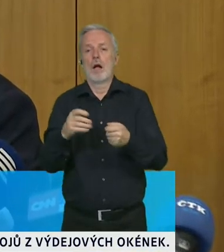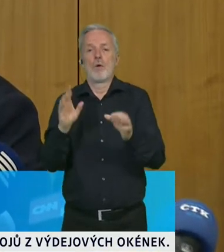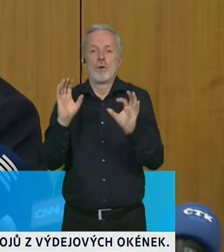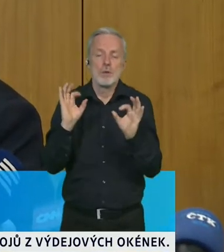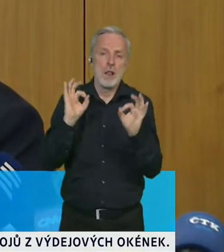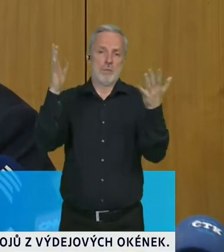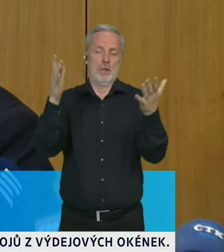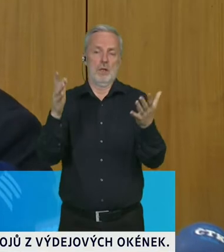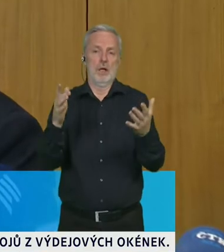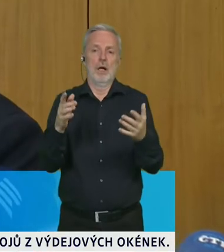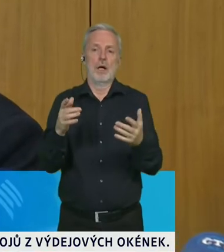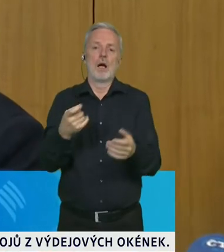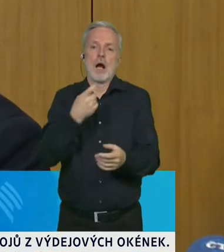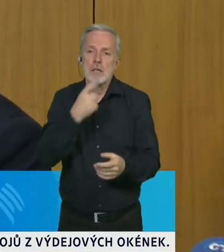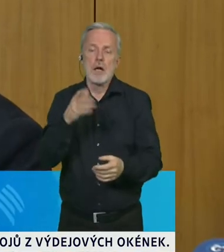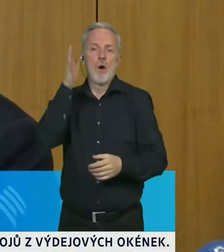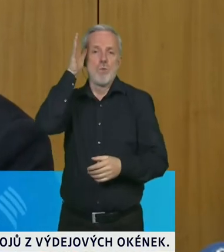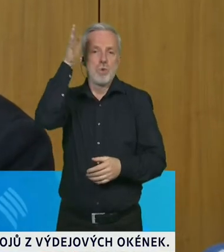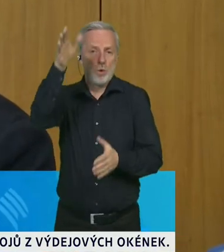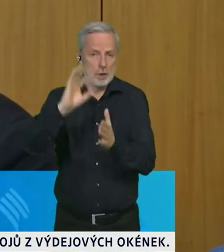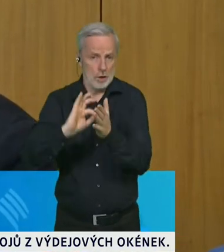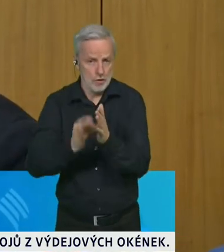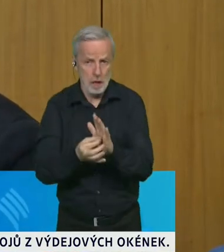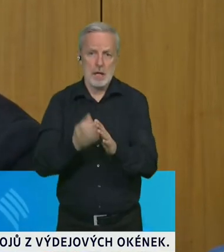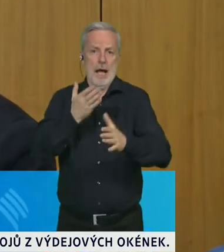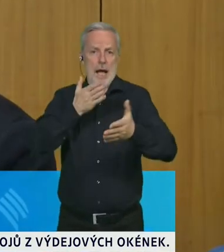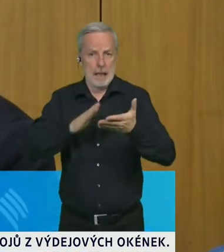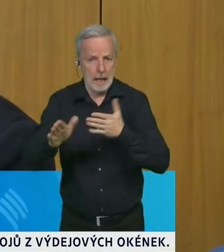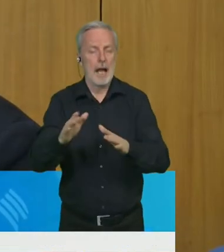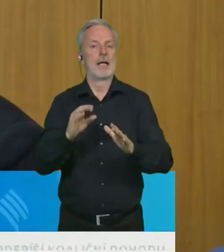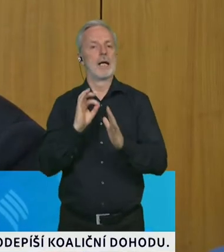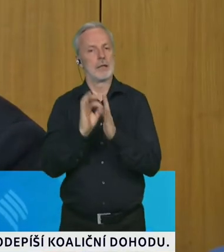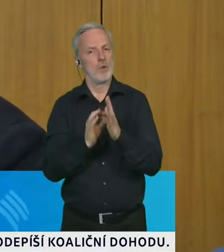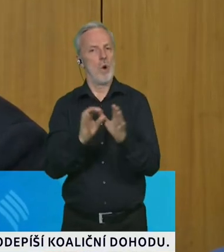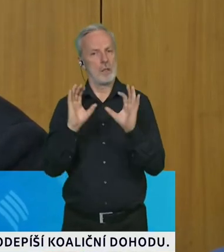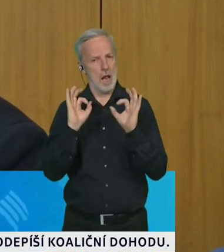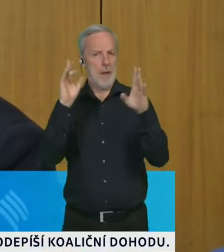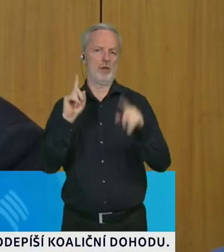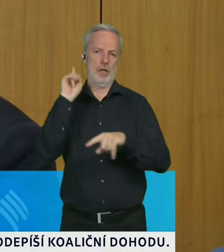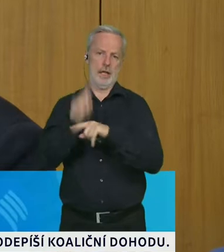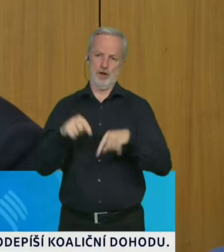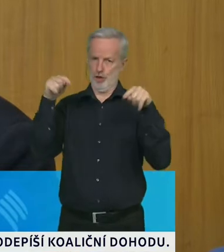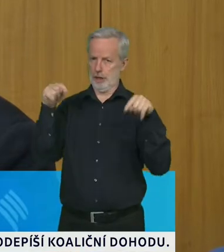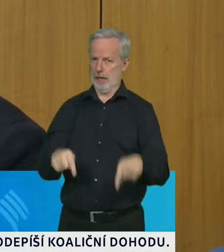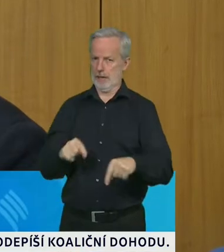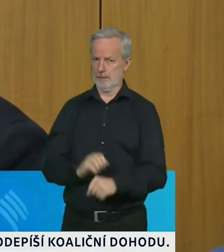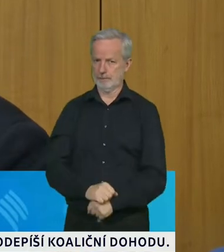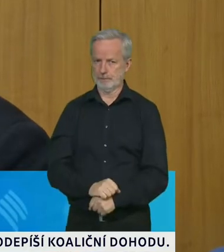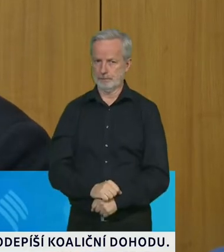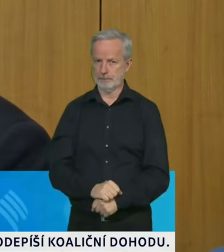budoucí čas nebyl tak složitý, jak se někteří z nás nyní musí obávat.